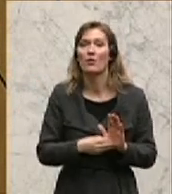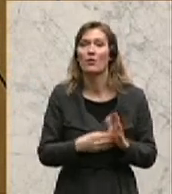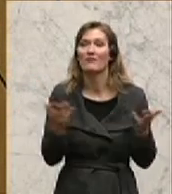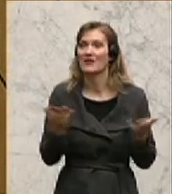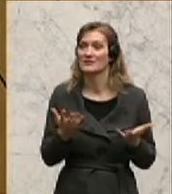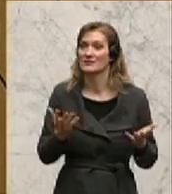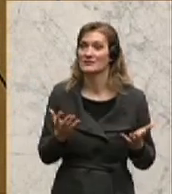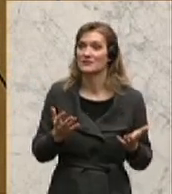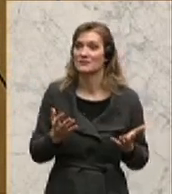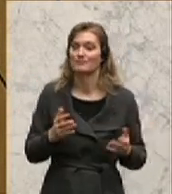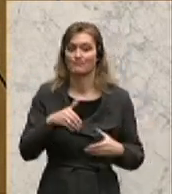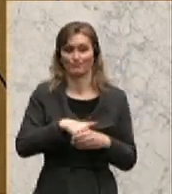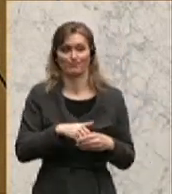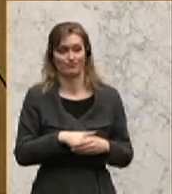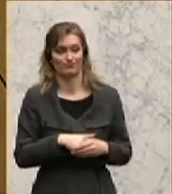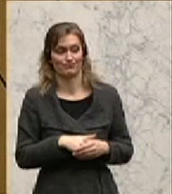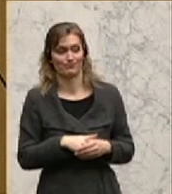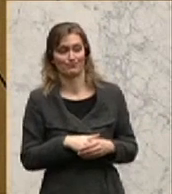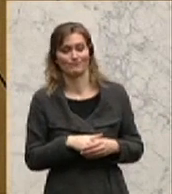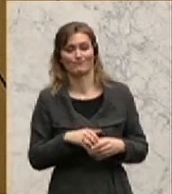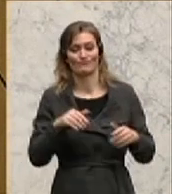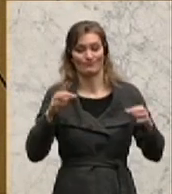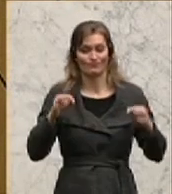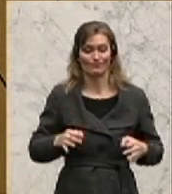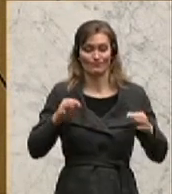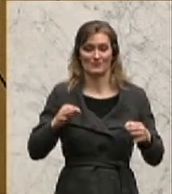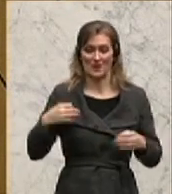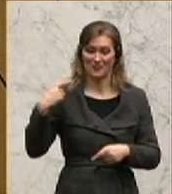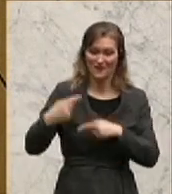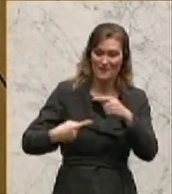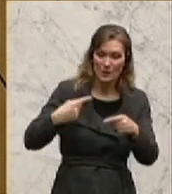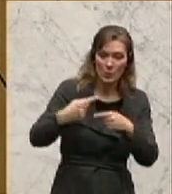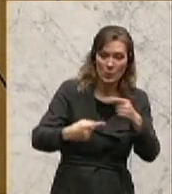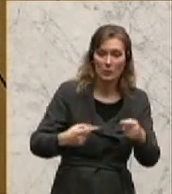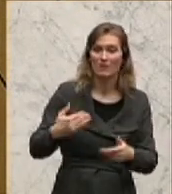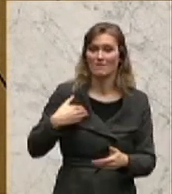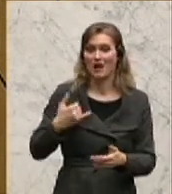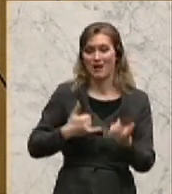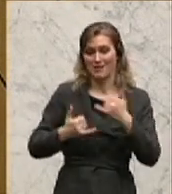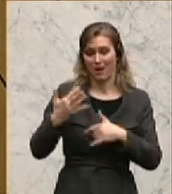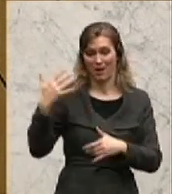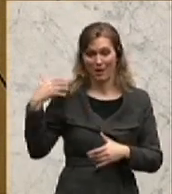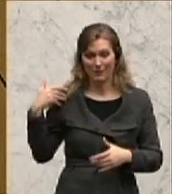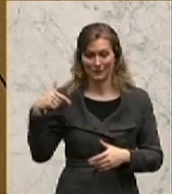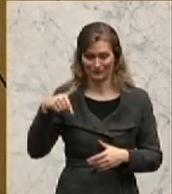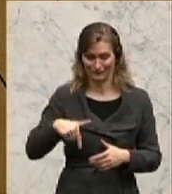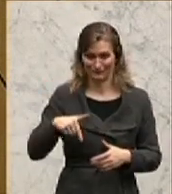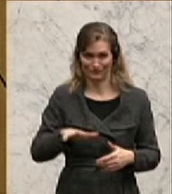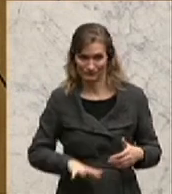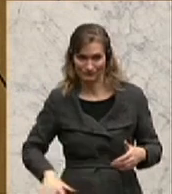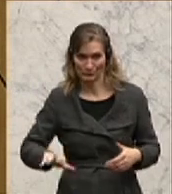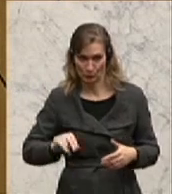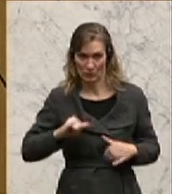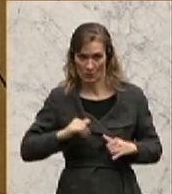Kritik, das ist die entsprechende Entwicklung, die es in den letzten Jahren in diesem Südtirol gegeben